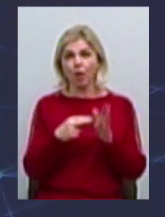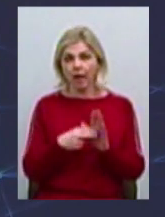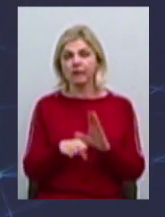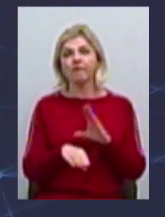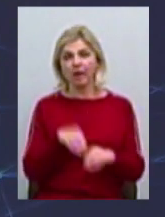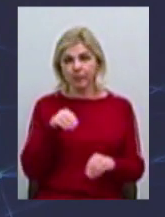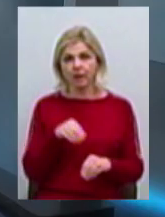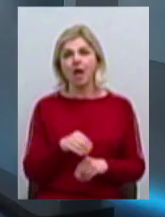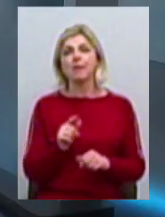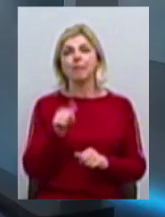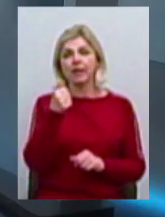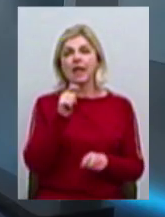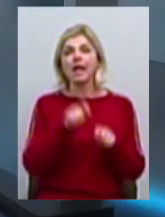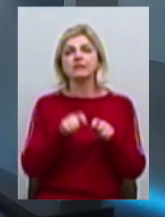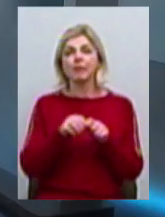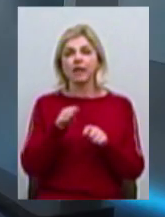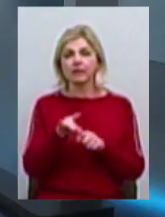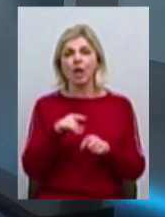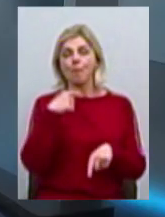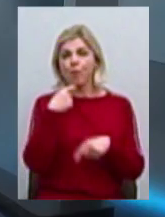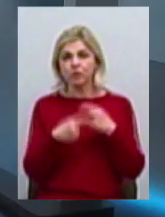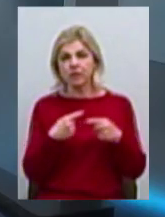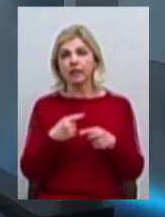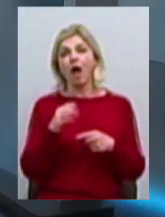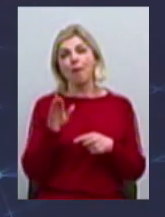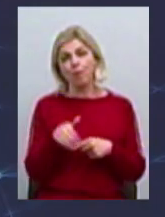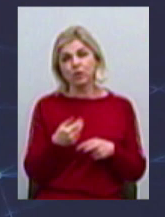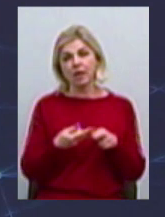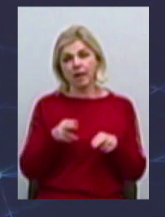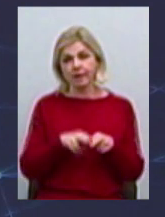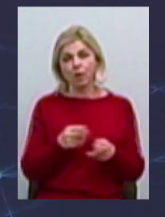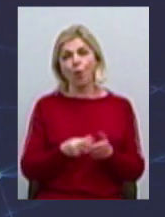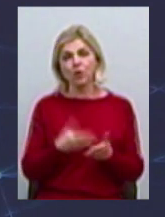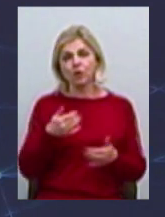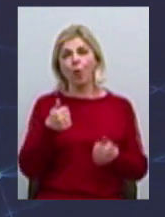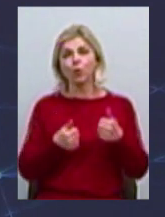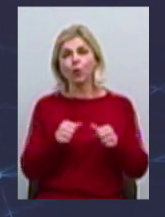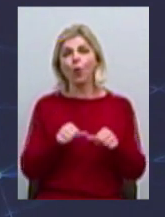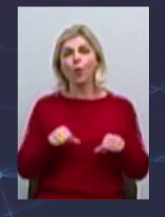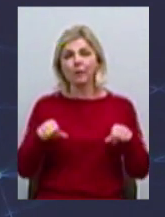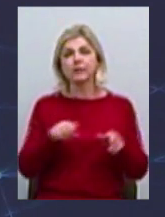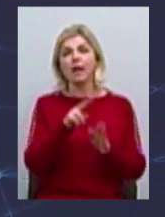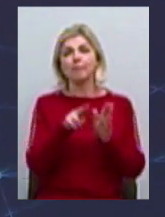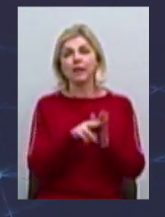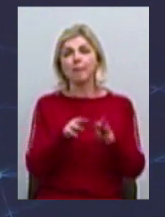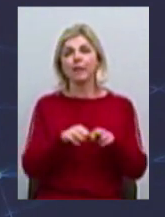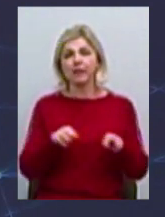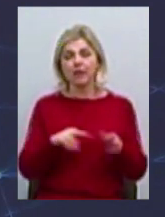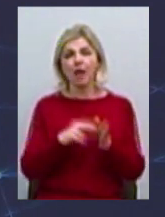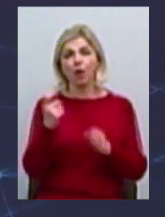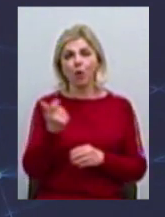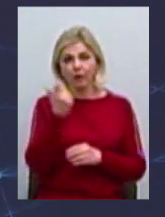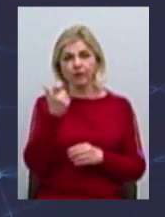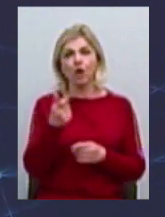експерти, оцінюють як постійні, так і за напрямки. Після того оцінює конкурсна комісія при Міністерстві економічного розвитку і торгівлі